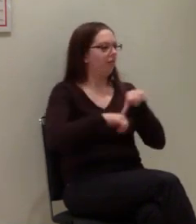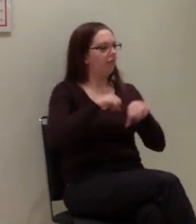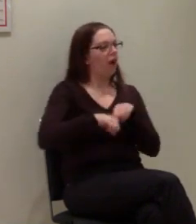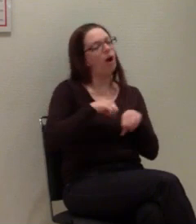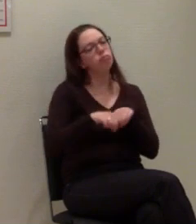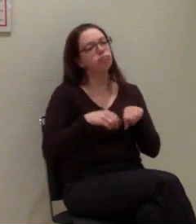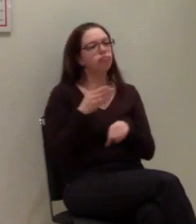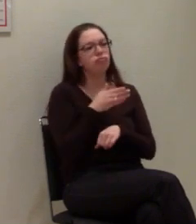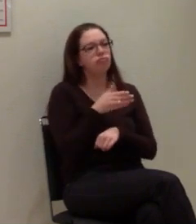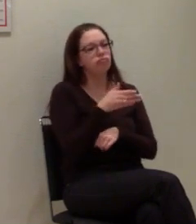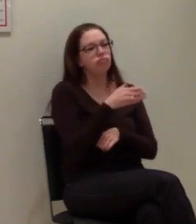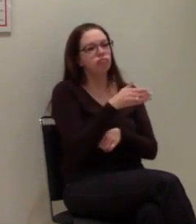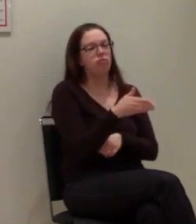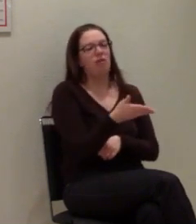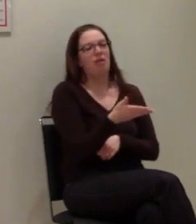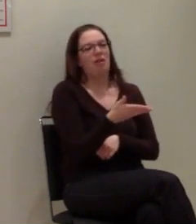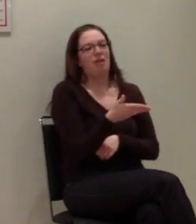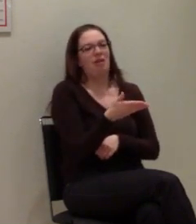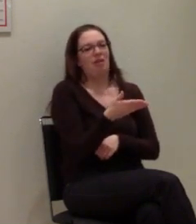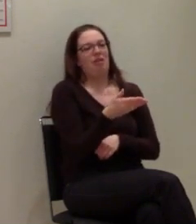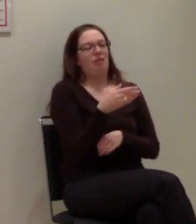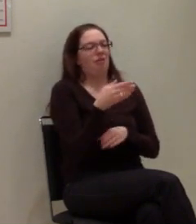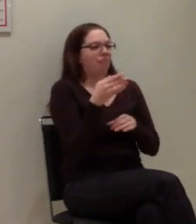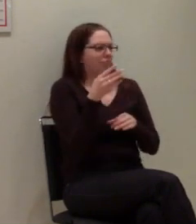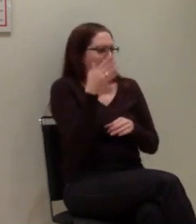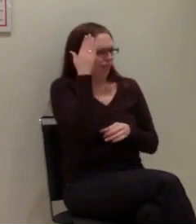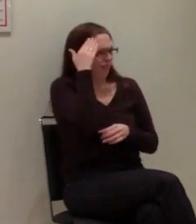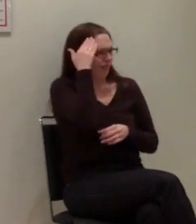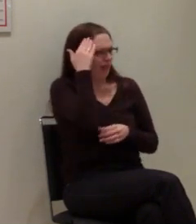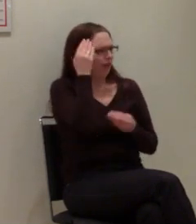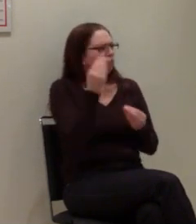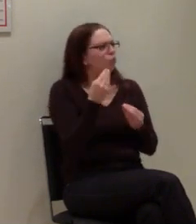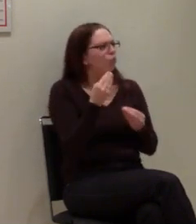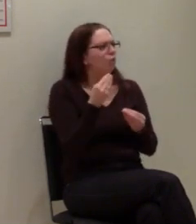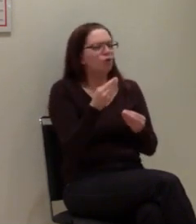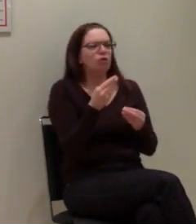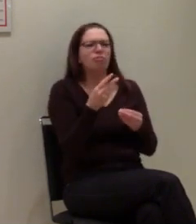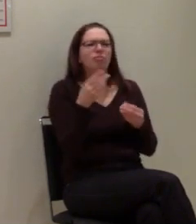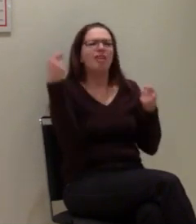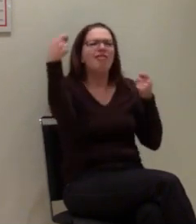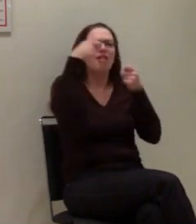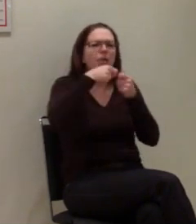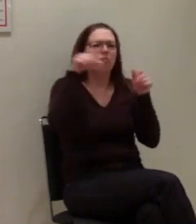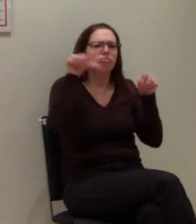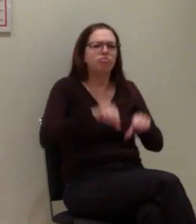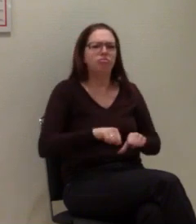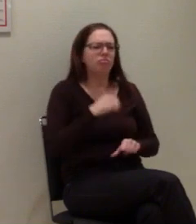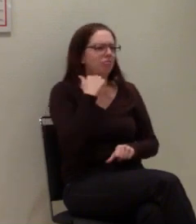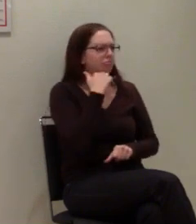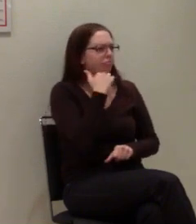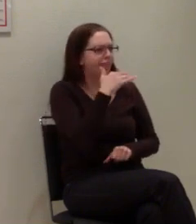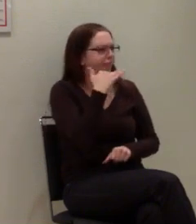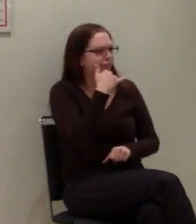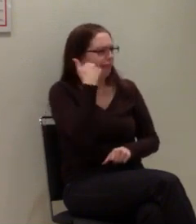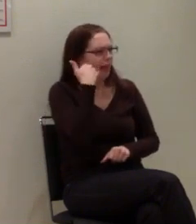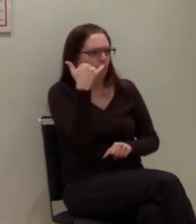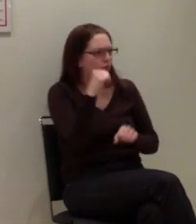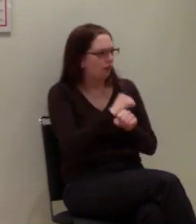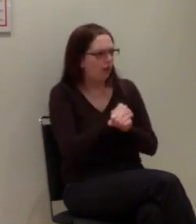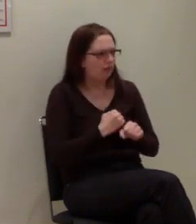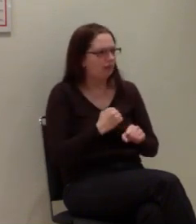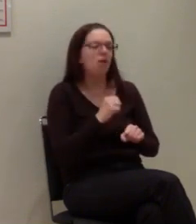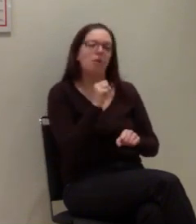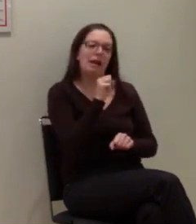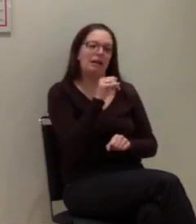so Randzonen von Mobilfunkversorgung, wo man keine Sprachverbindung mehr zustande bekommt, aber wo noch eine SMS rausgeht.